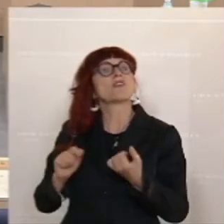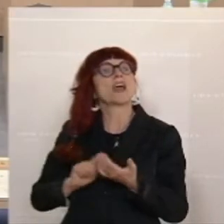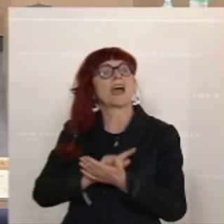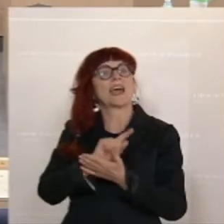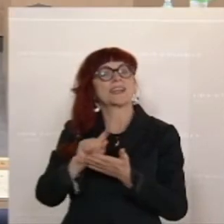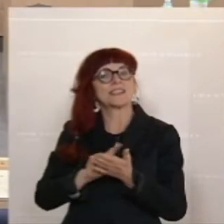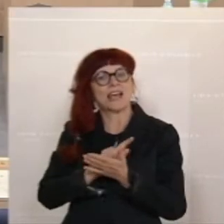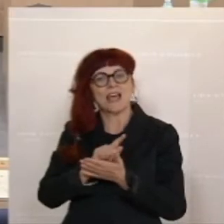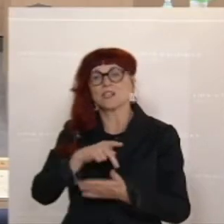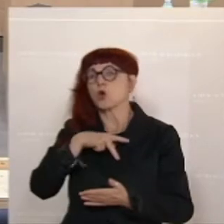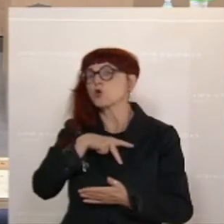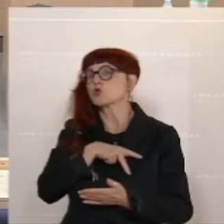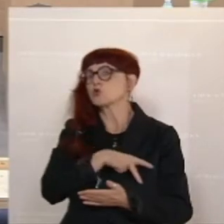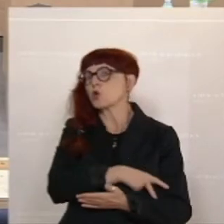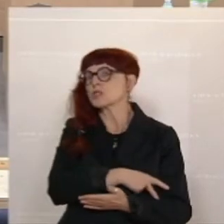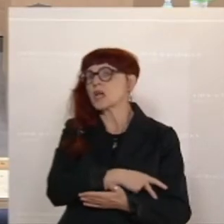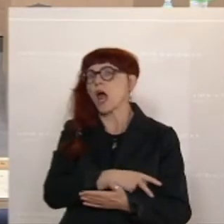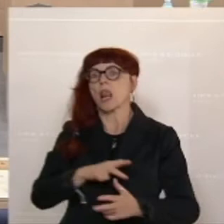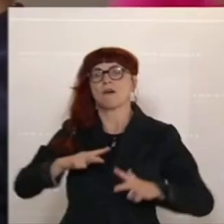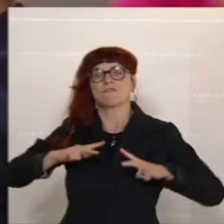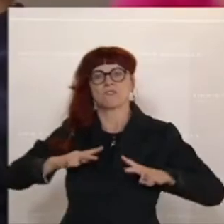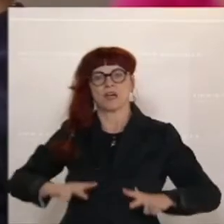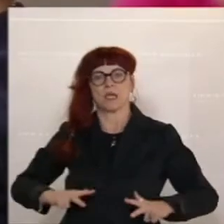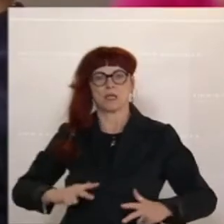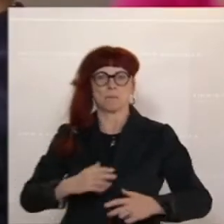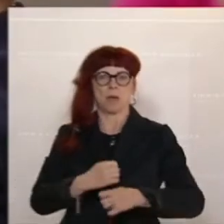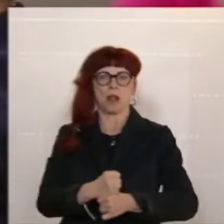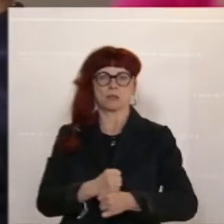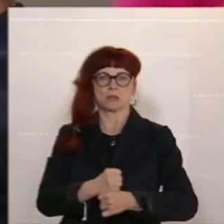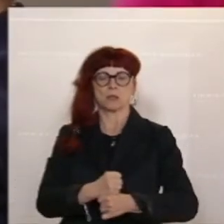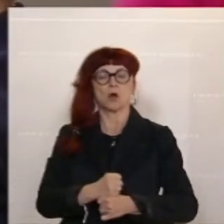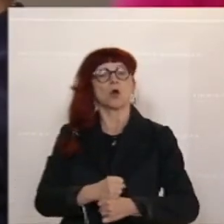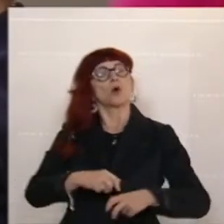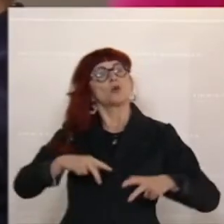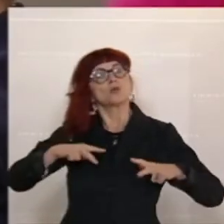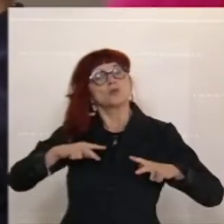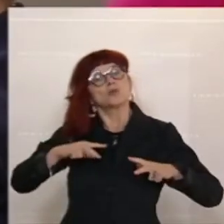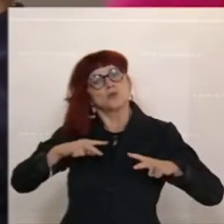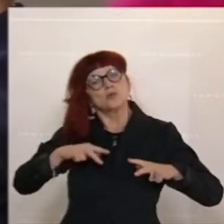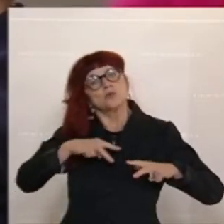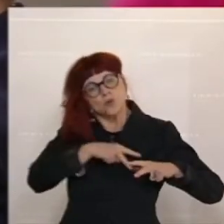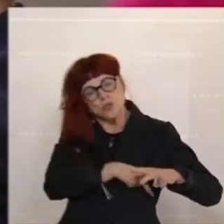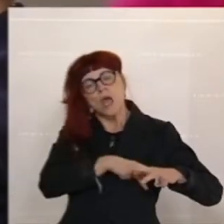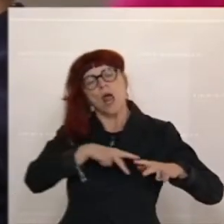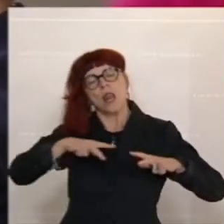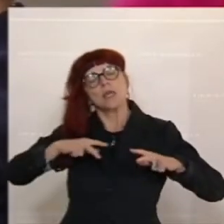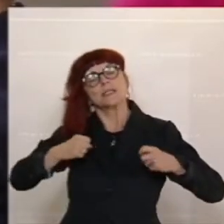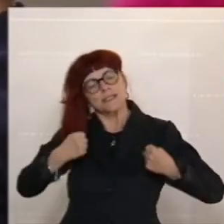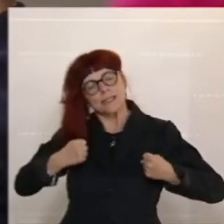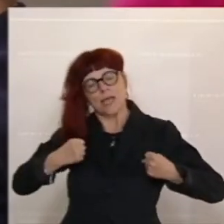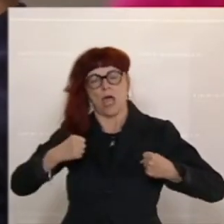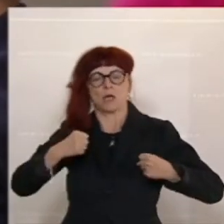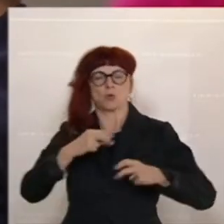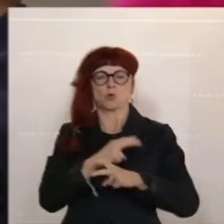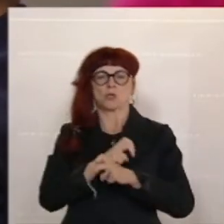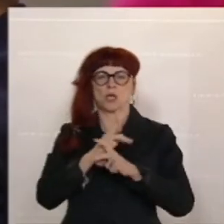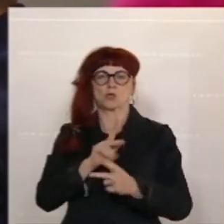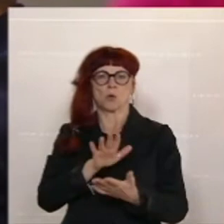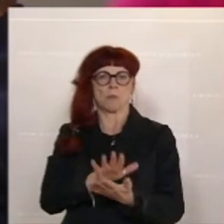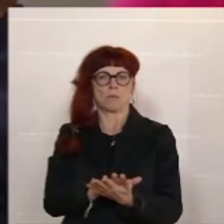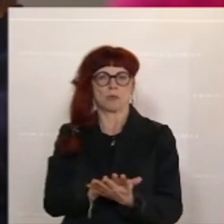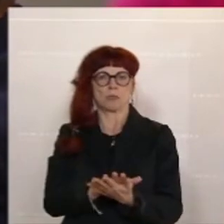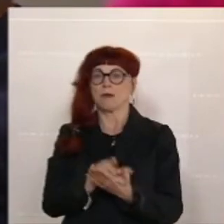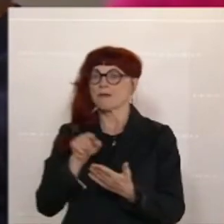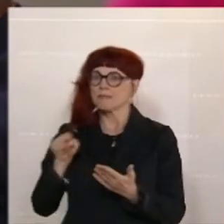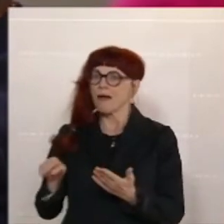sozialen Frieden zu bewahren und die soziale Sicherheit in Österreich aufrechtzuerhalten. Das müsste Ihr oberstes Ziel sein.